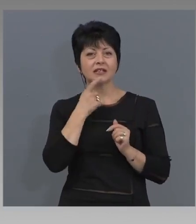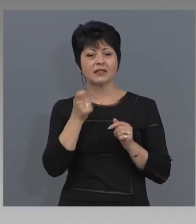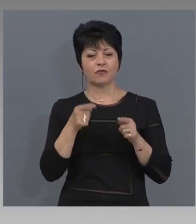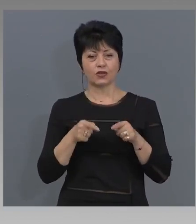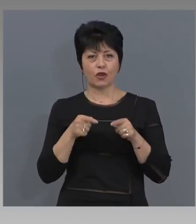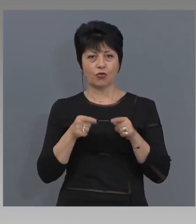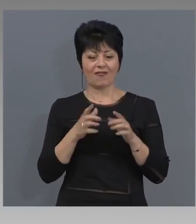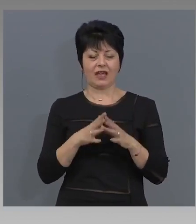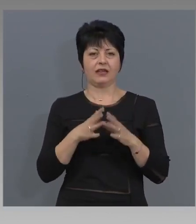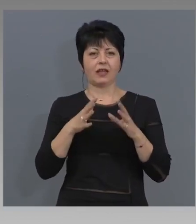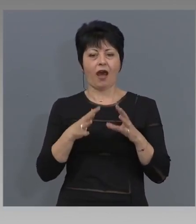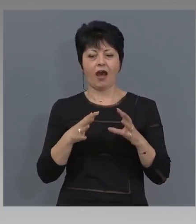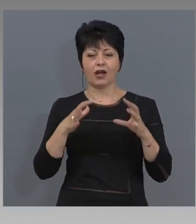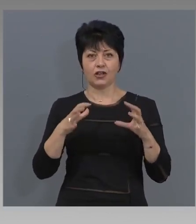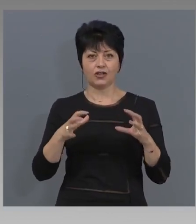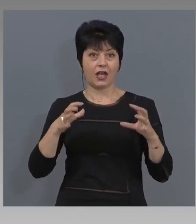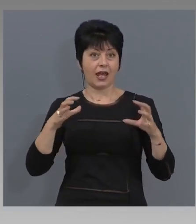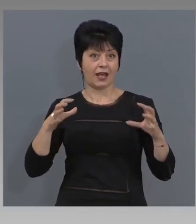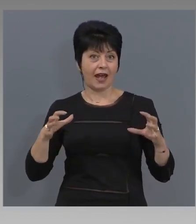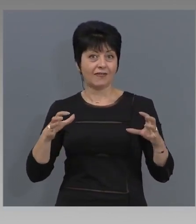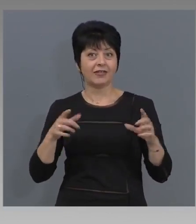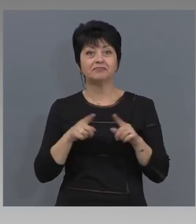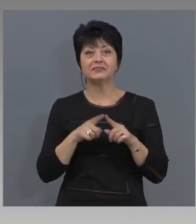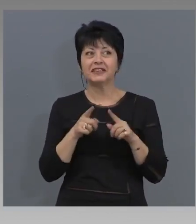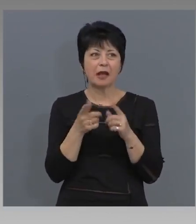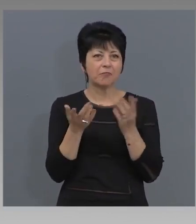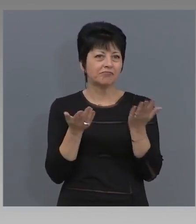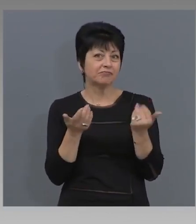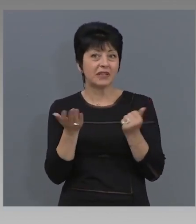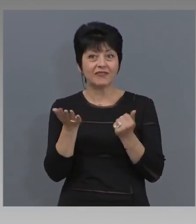разширява продукта и да стане наистина привлекателен.